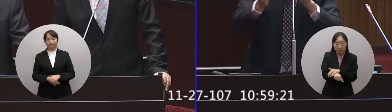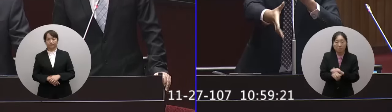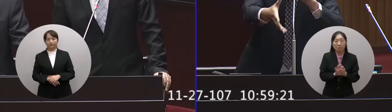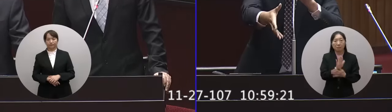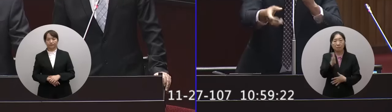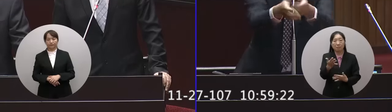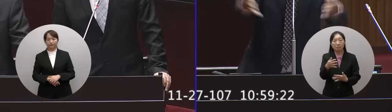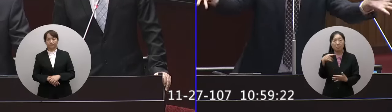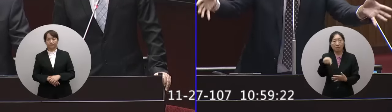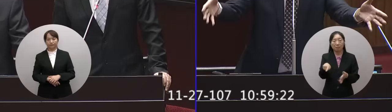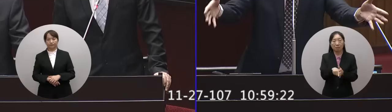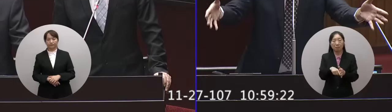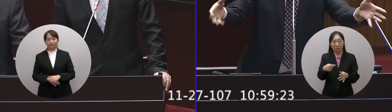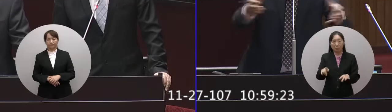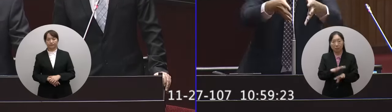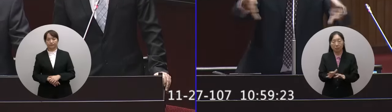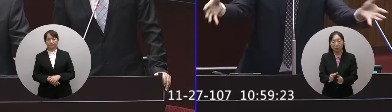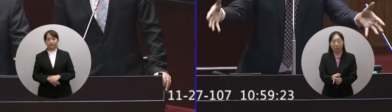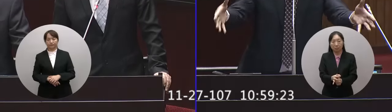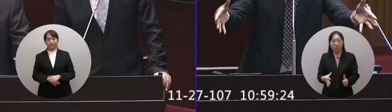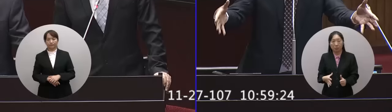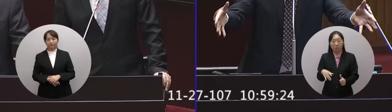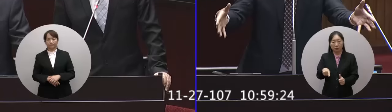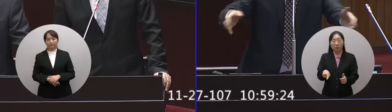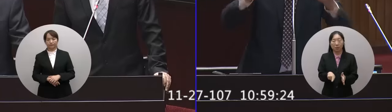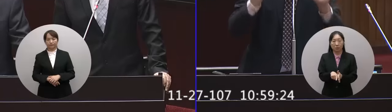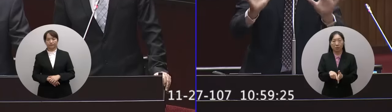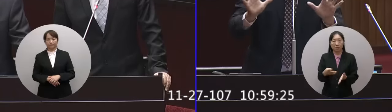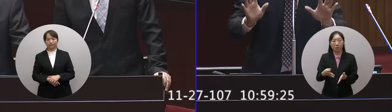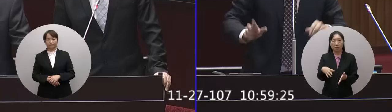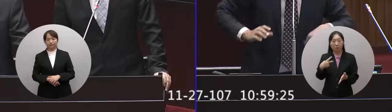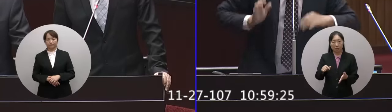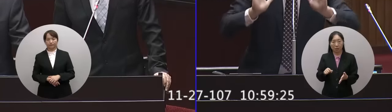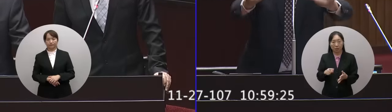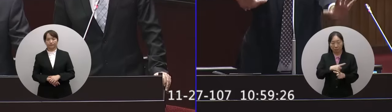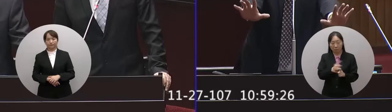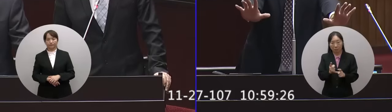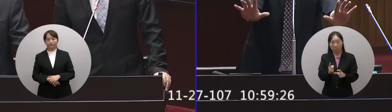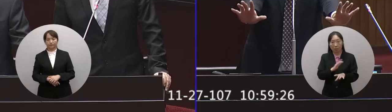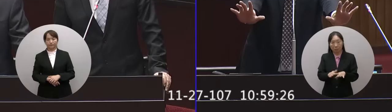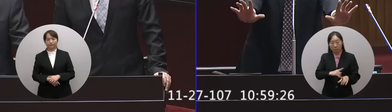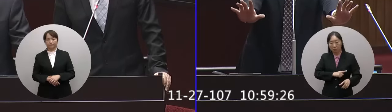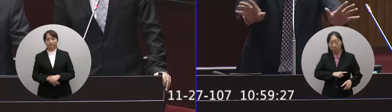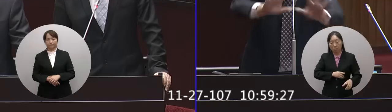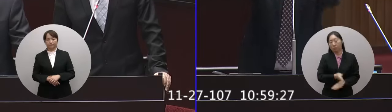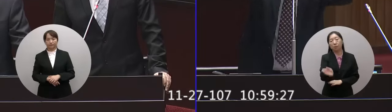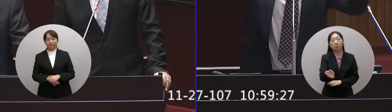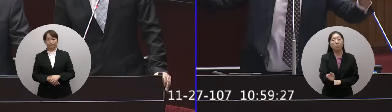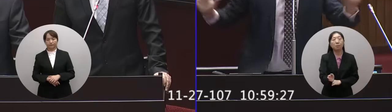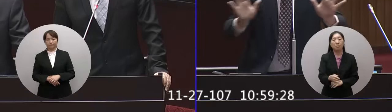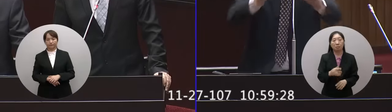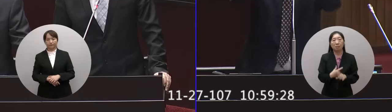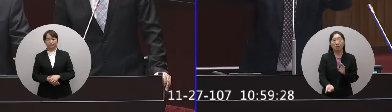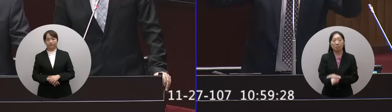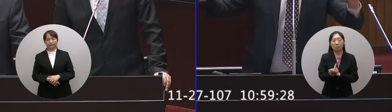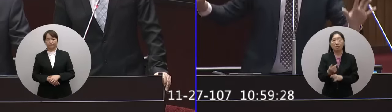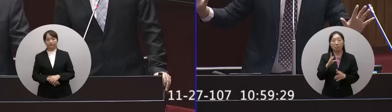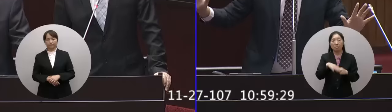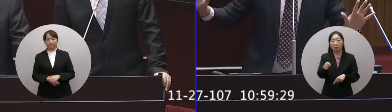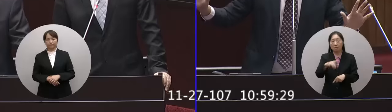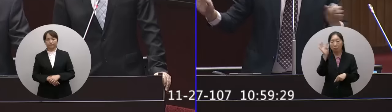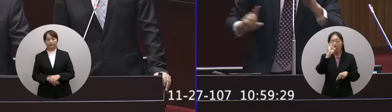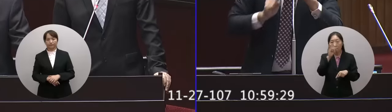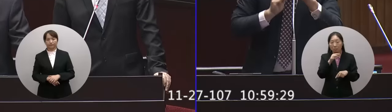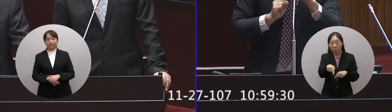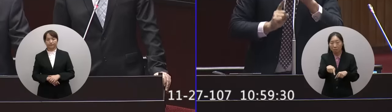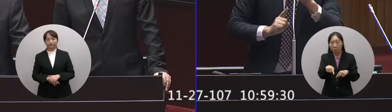停車任機就鬆開停車任機鬆開的時候速度什麼就會往前衝在你們的調查報告裡面